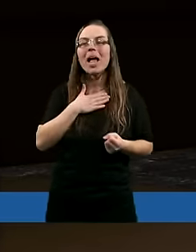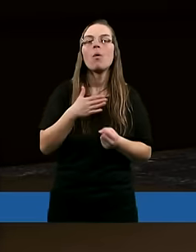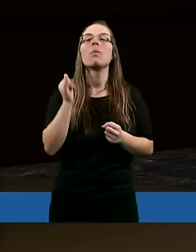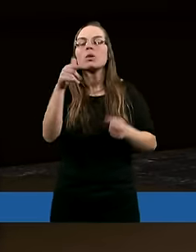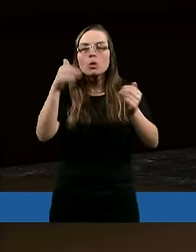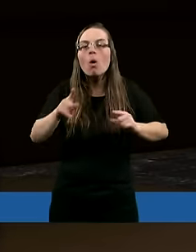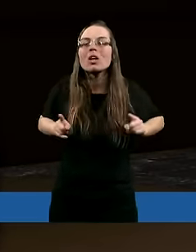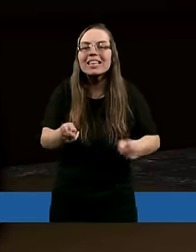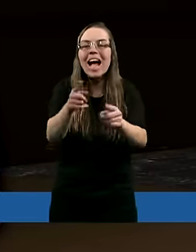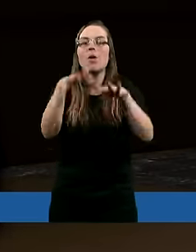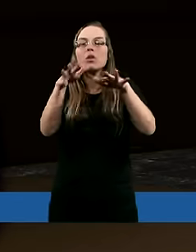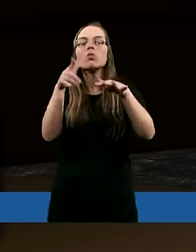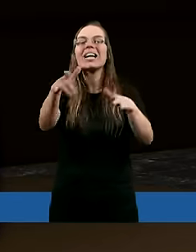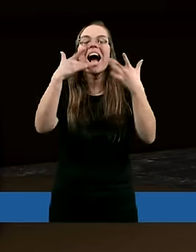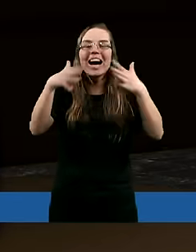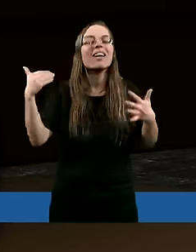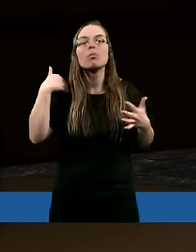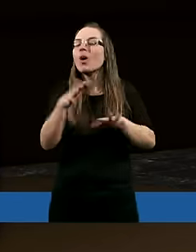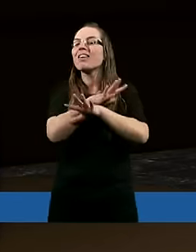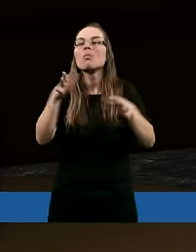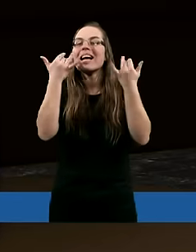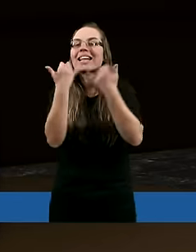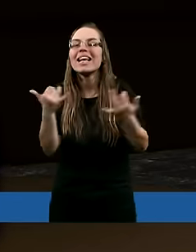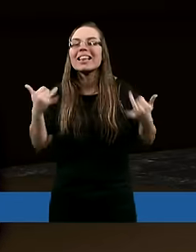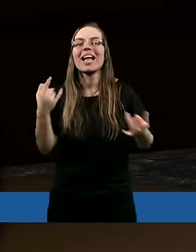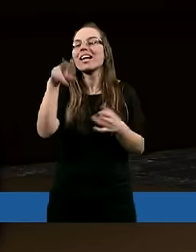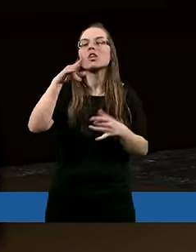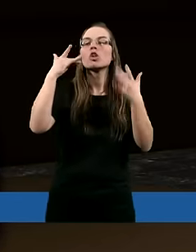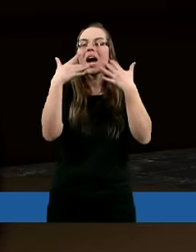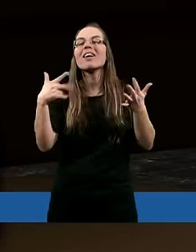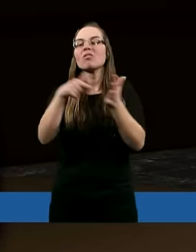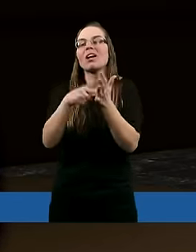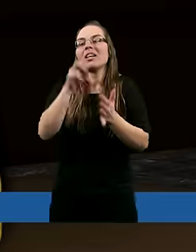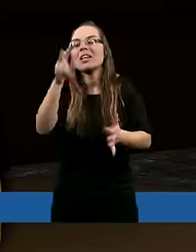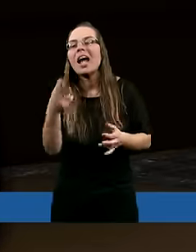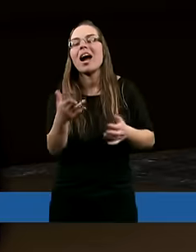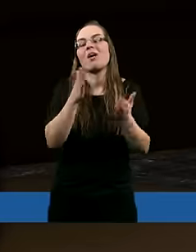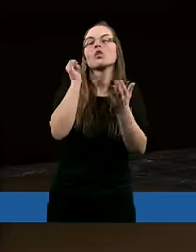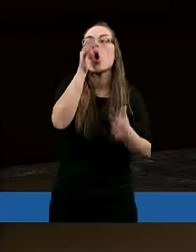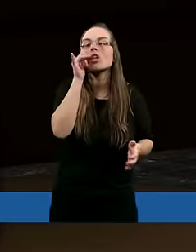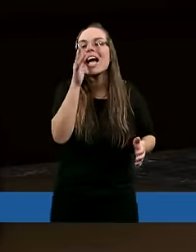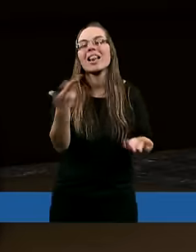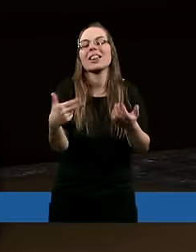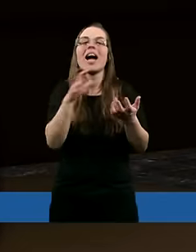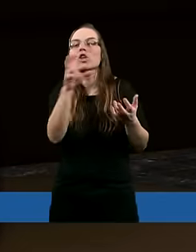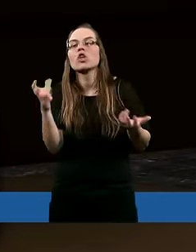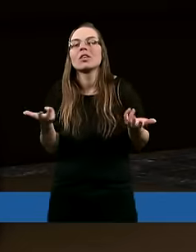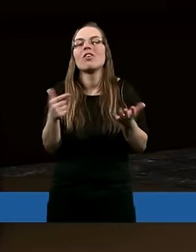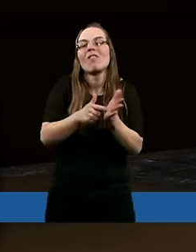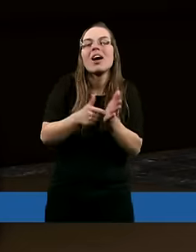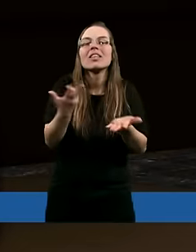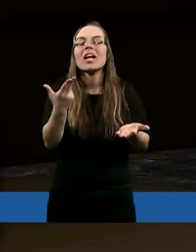zdziałać i zrobić i to taka radość była zupełnie inna niż radość właśnie taka, czy przyziemna, czy